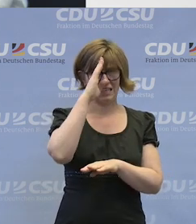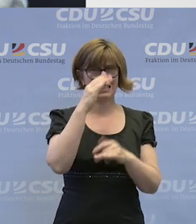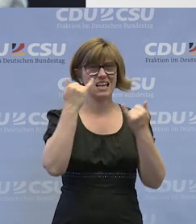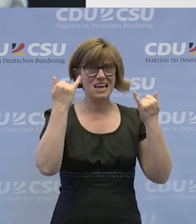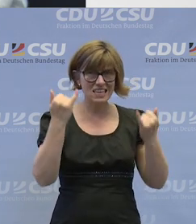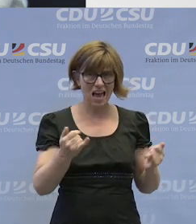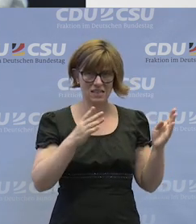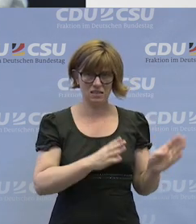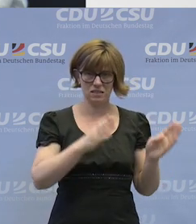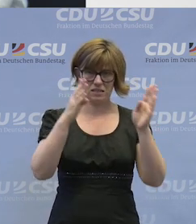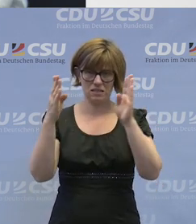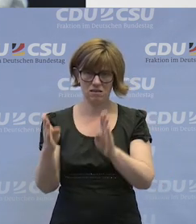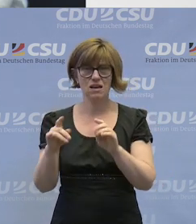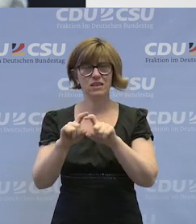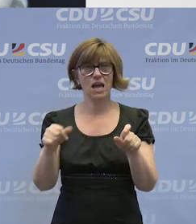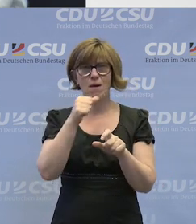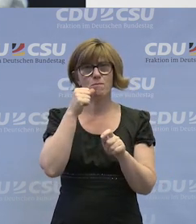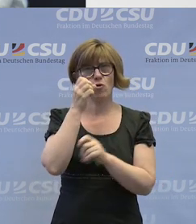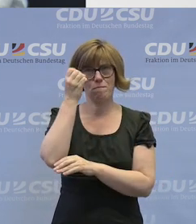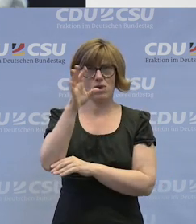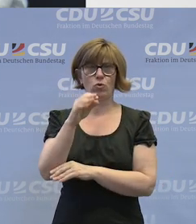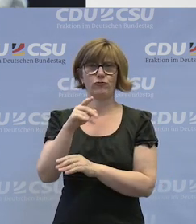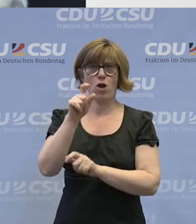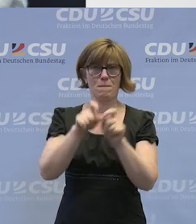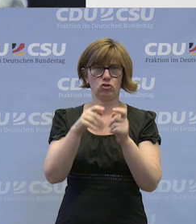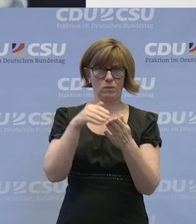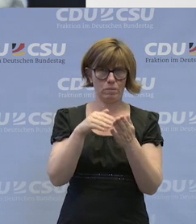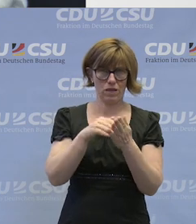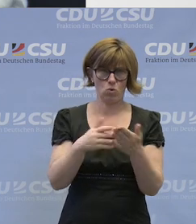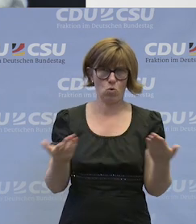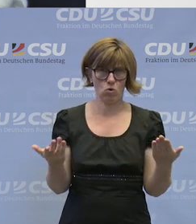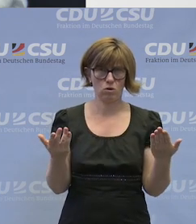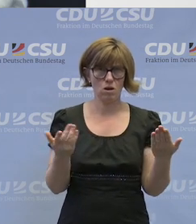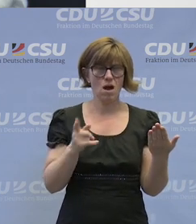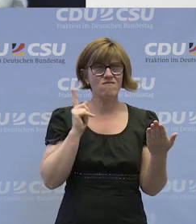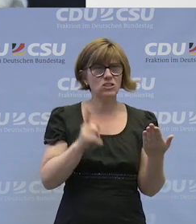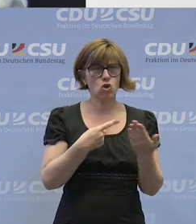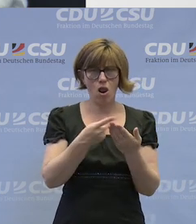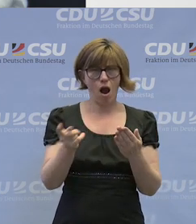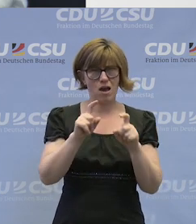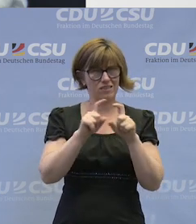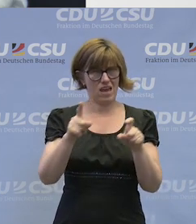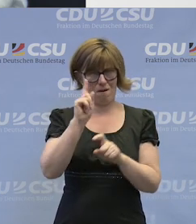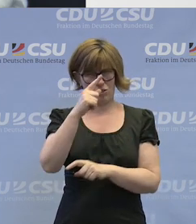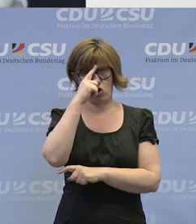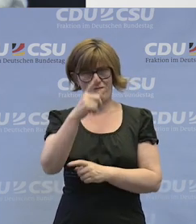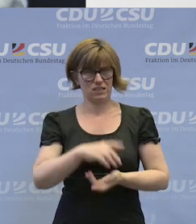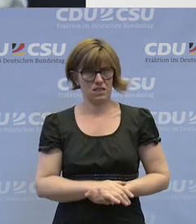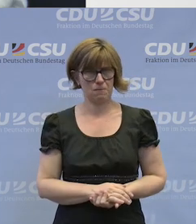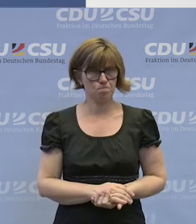kümmert sie sich eben aber eben um berufliche Bildung für behinderte Menschen. Was sollten alle über dieses Thema wissen?